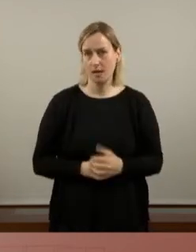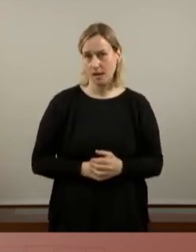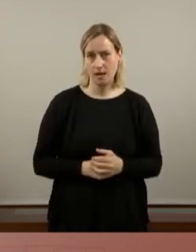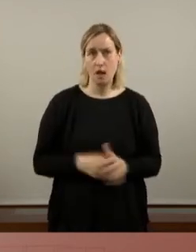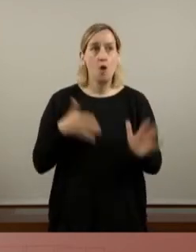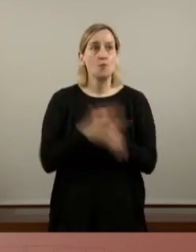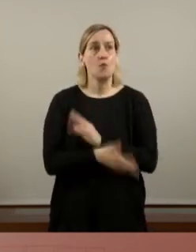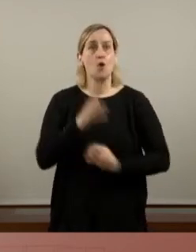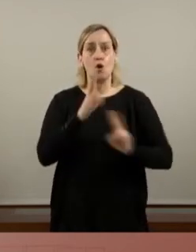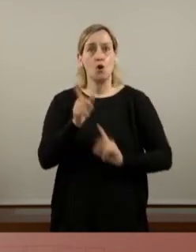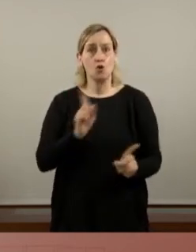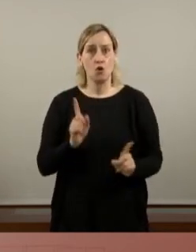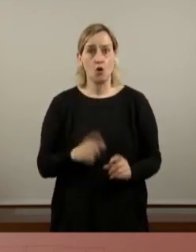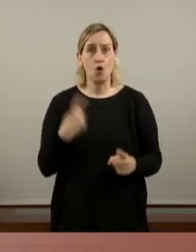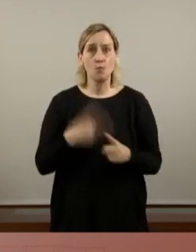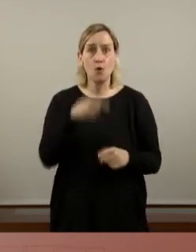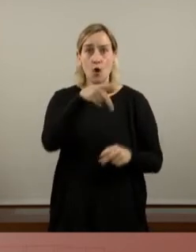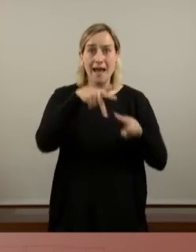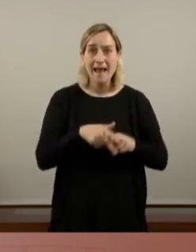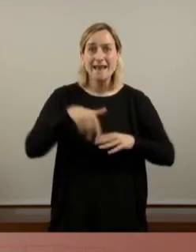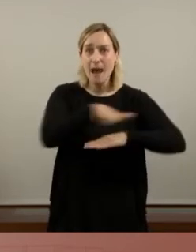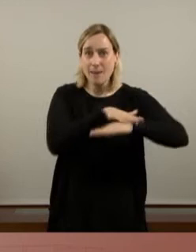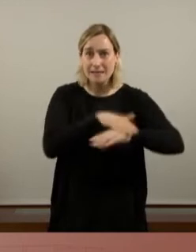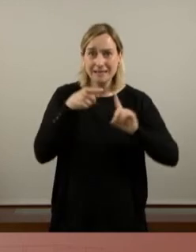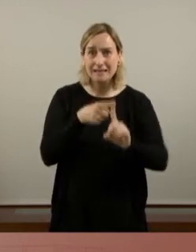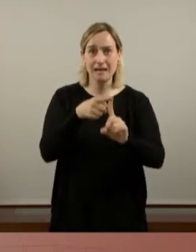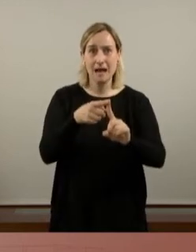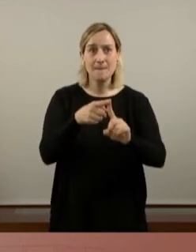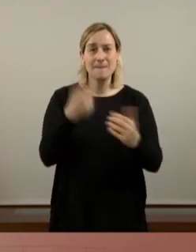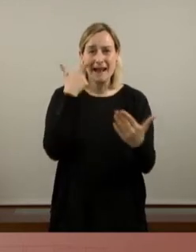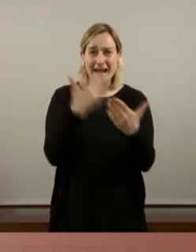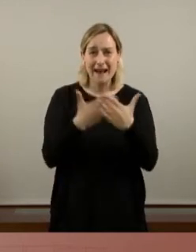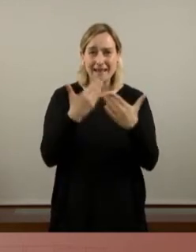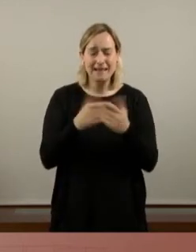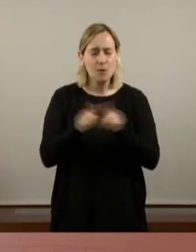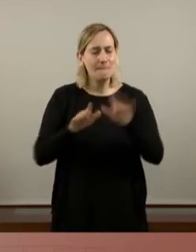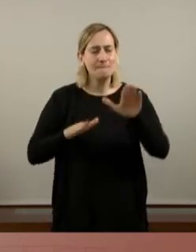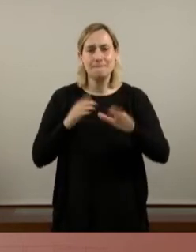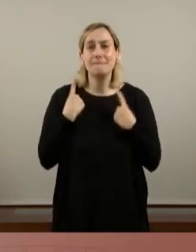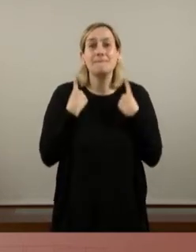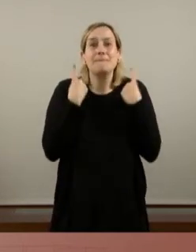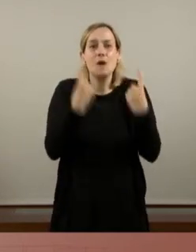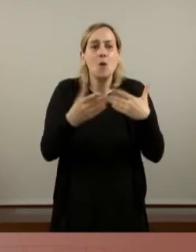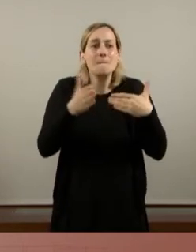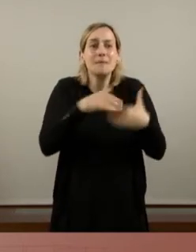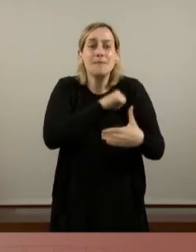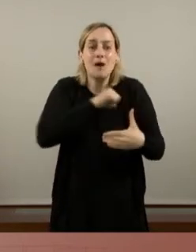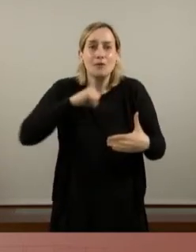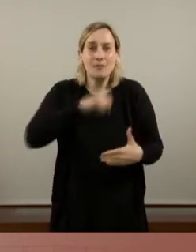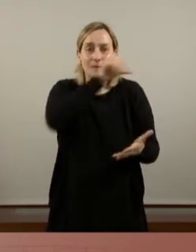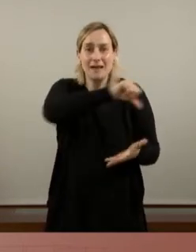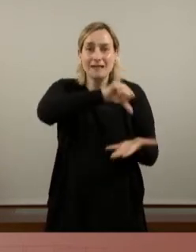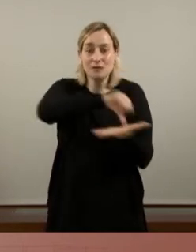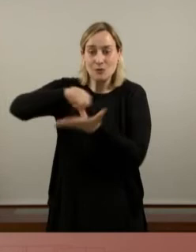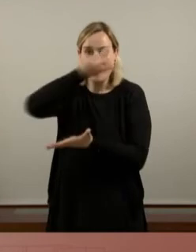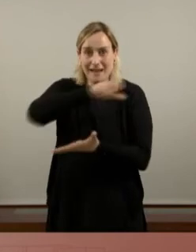nosaltres, sinó perquè és una eina bàsica per garantir per primer cop un mínim d'autonomia a la ciutadania d'aquest país.